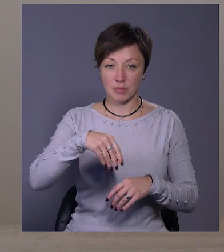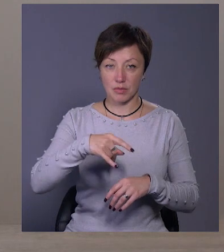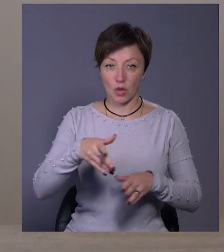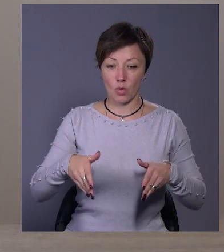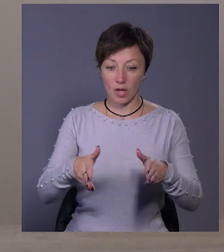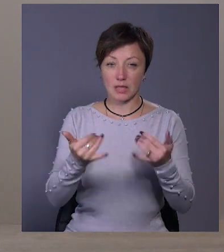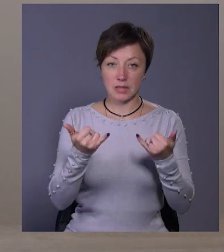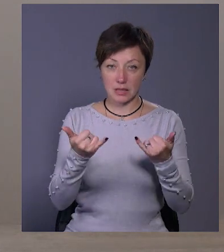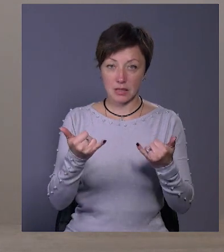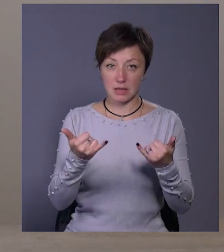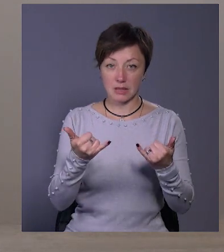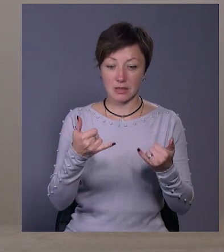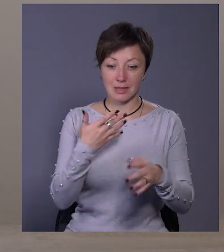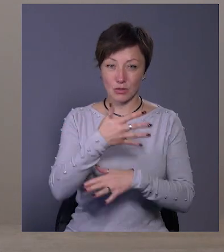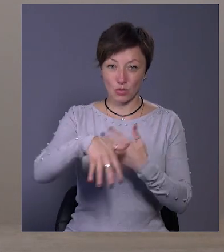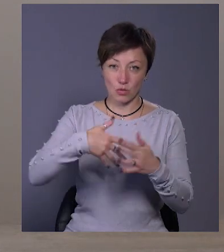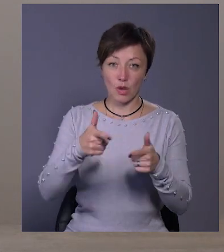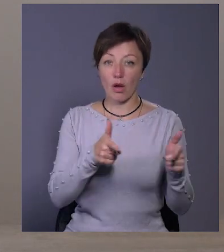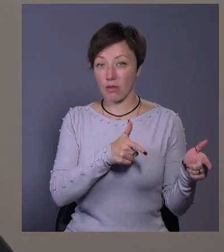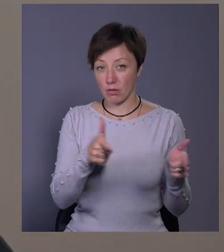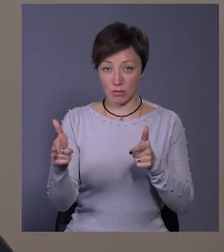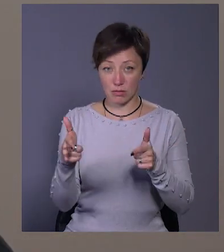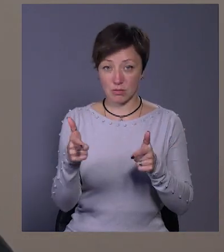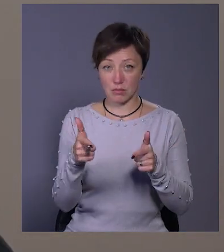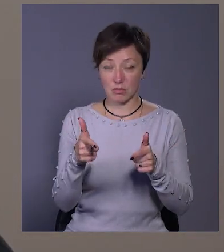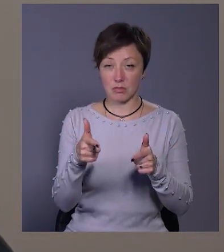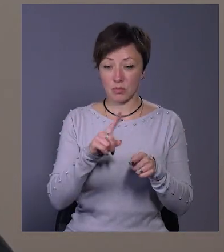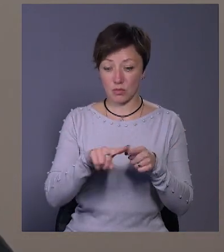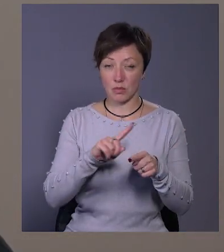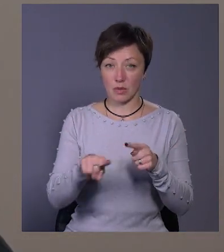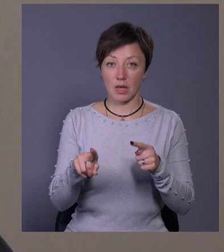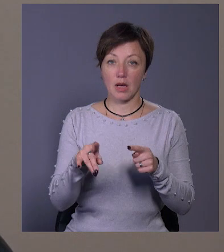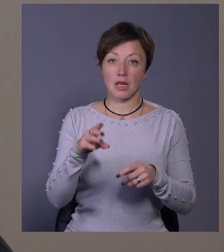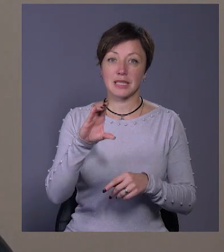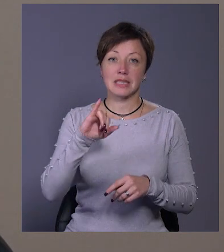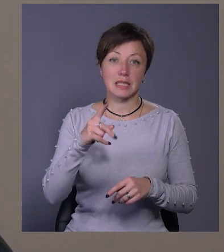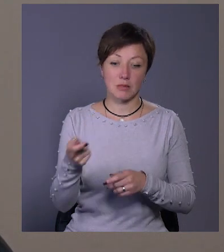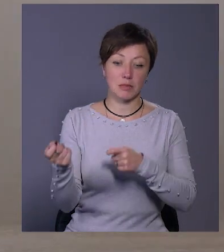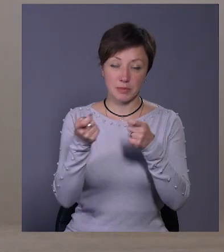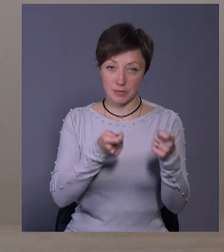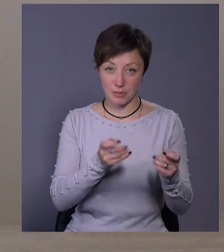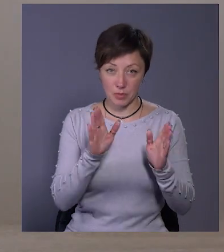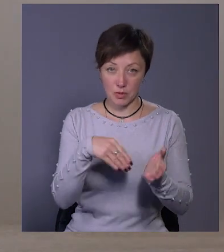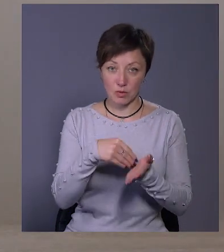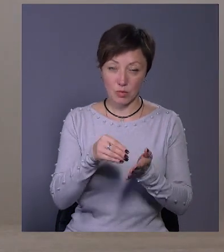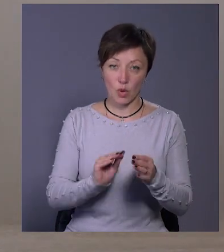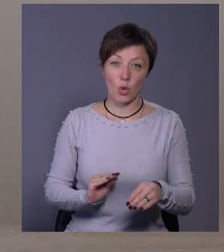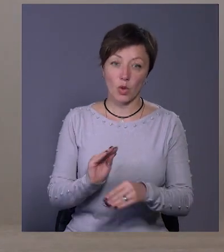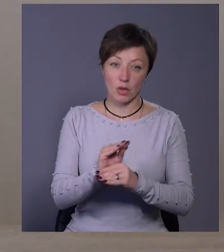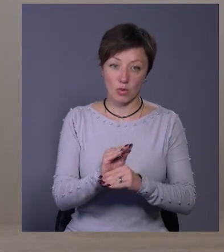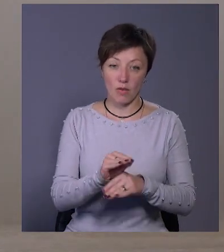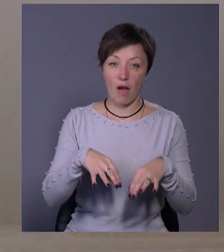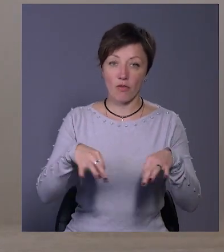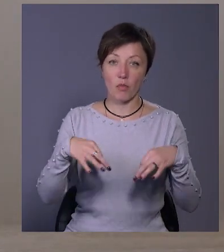На даний час піщано-соляна суміш майже заготовлена. По солі поставки проводяться, поточному році були закуплені зберігальні